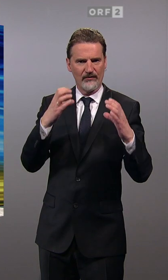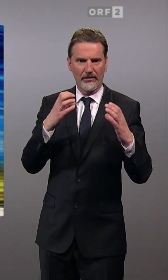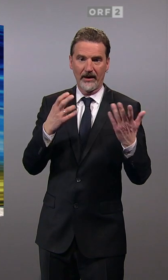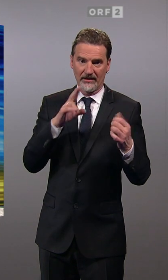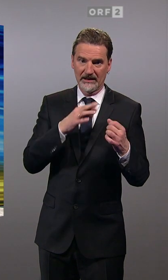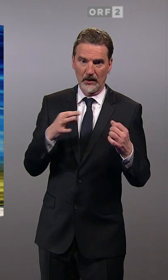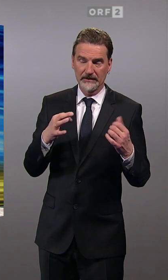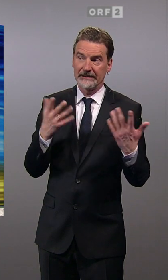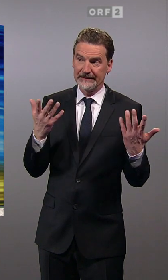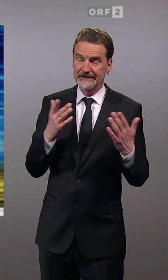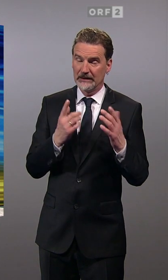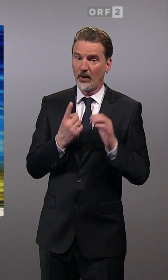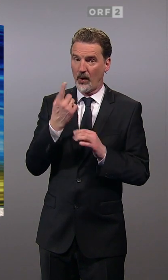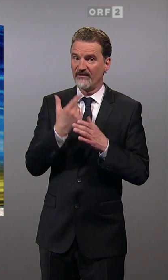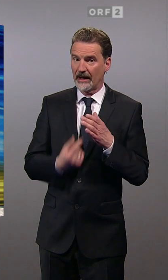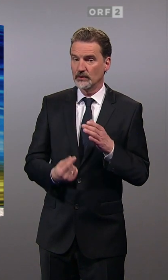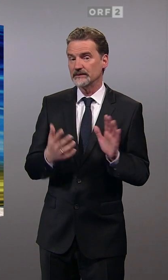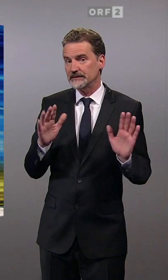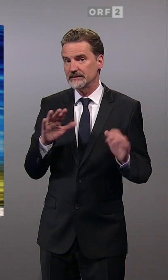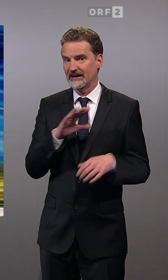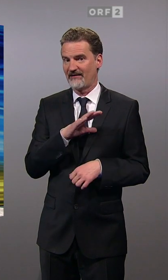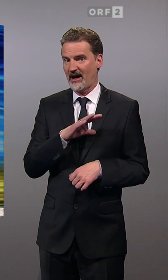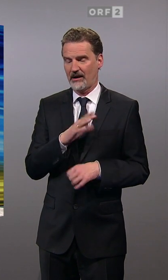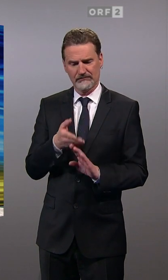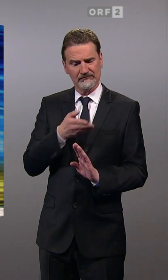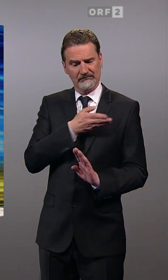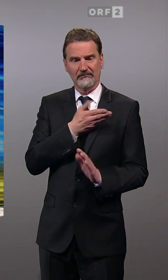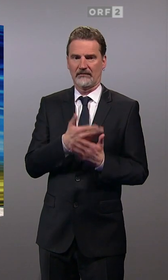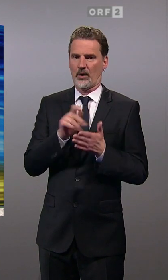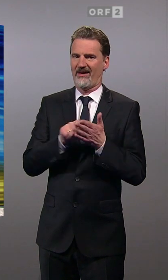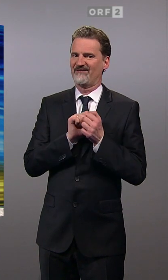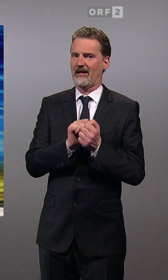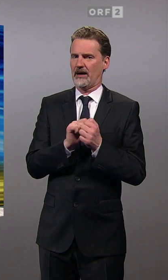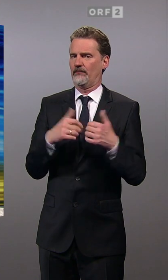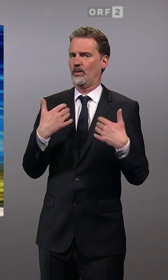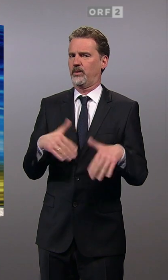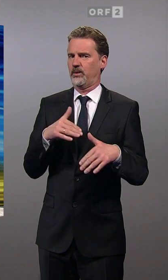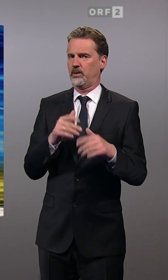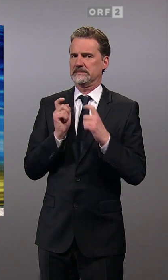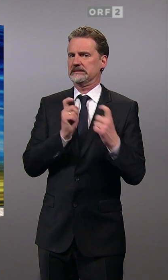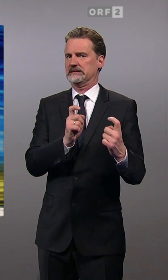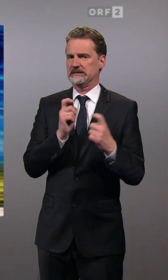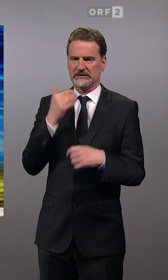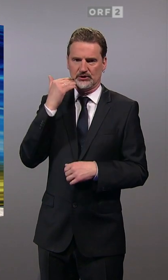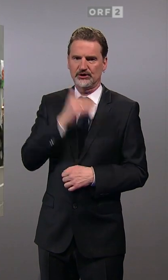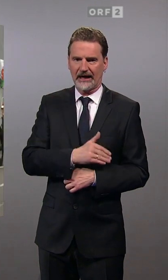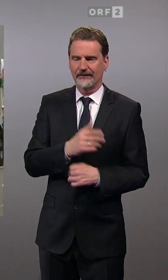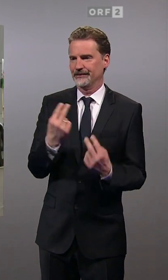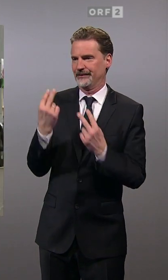ins Haus stehen. Dementsprechend heftig und intensiv wurde der Wahlkampf in Niederösterreich geführt, auf den wir jetzt zurückblicken wollen.